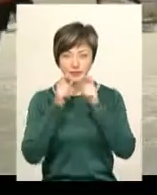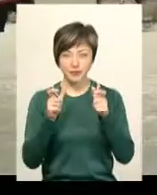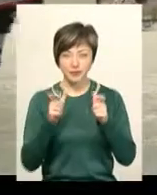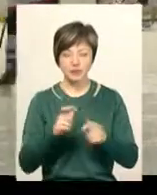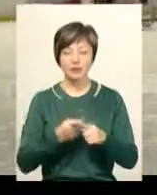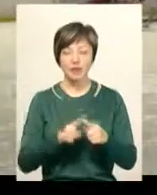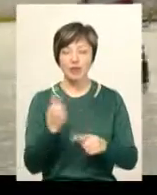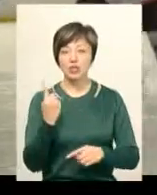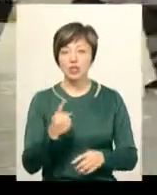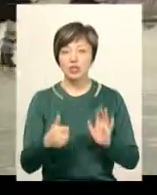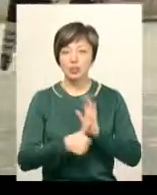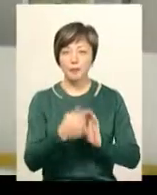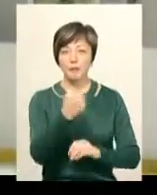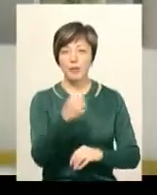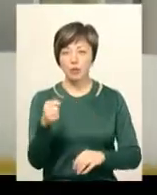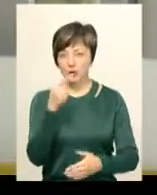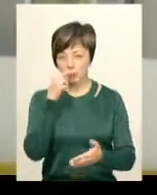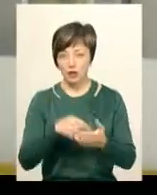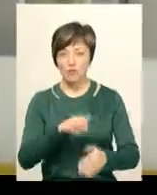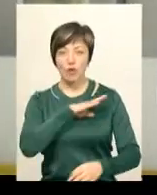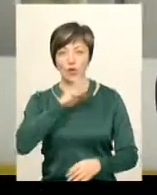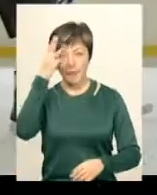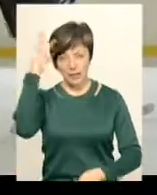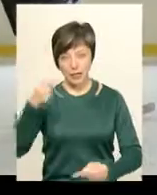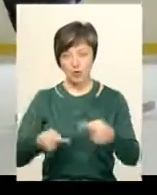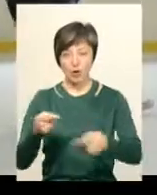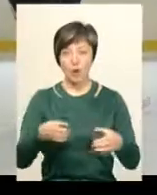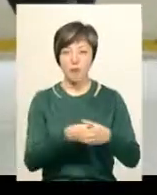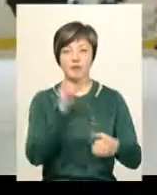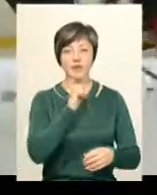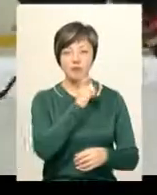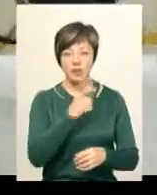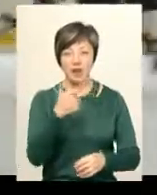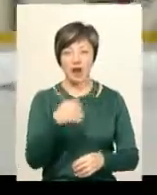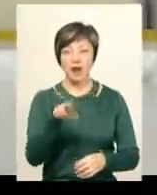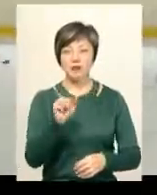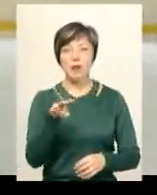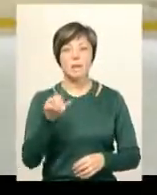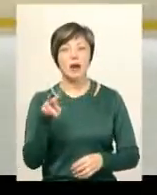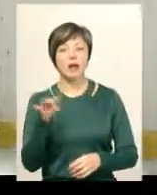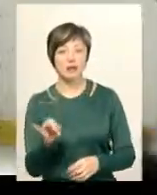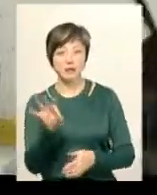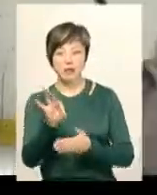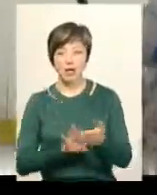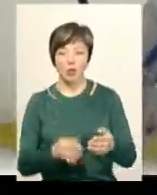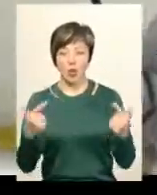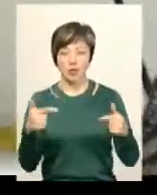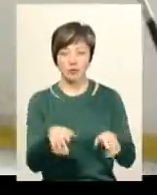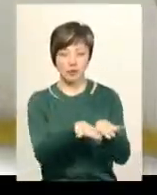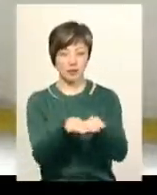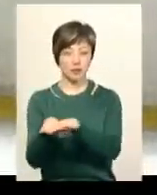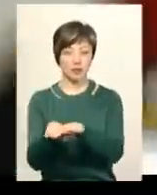Це одна із шести переможних влучань у воротах хмельницьких суперників – команди з Вінниці гайдамаки. Та чи не одразу гості зрівнюють рахунок?